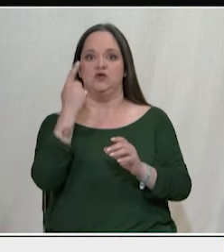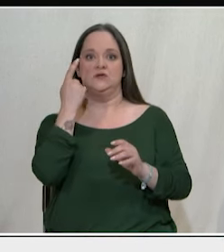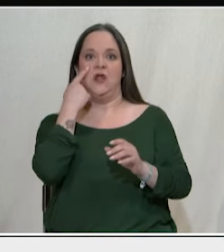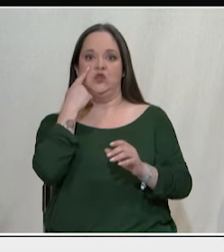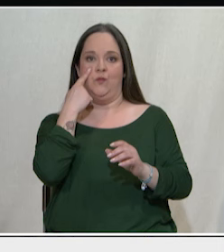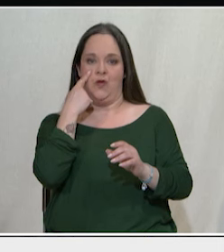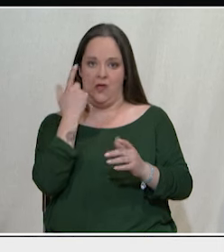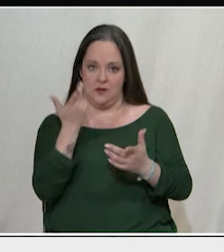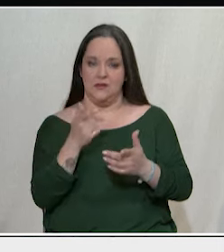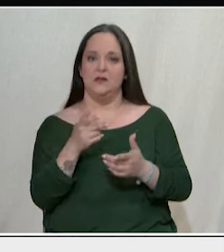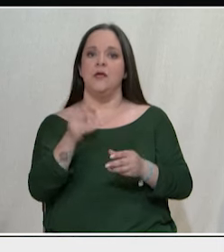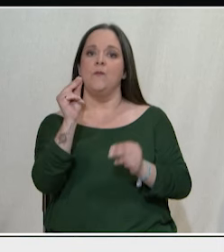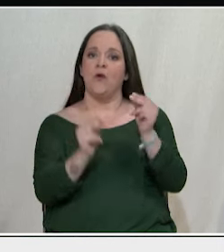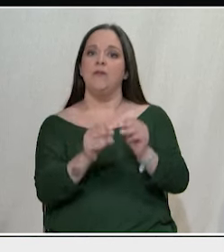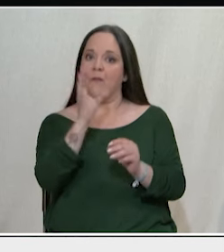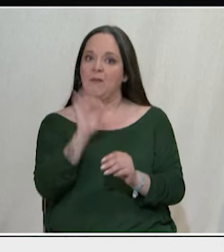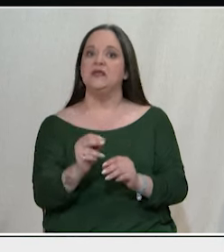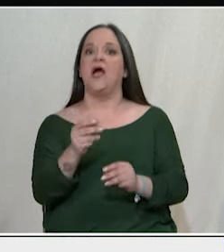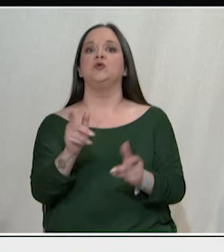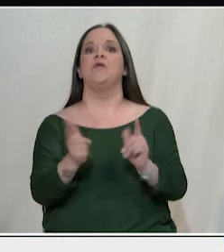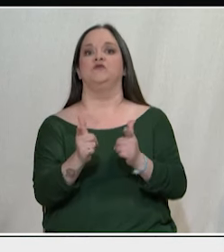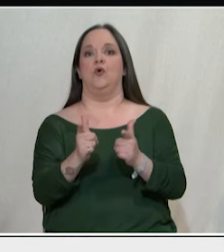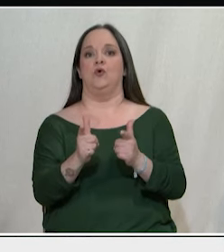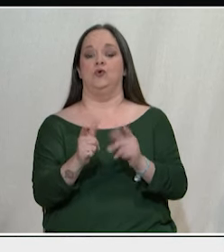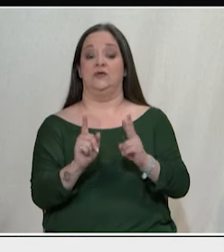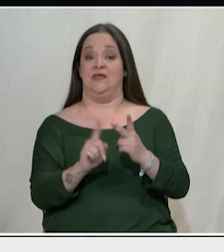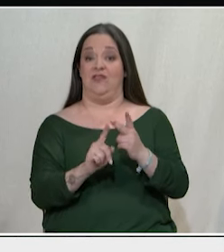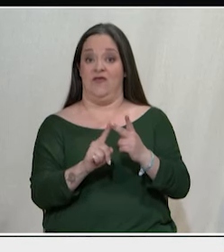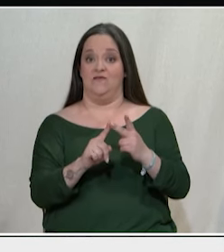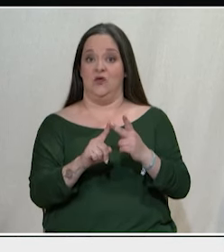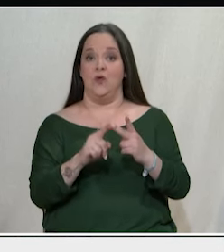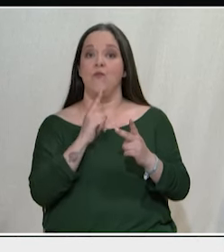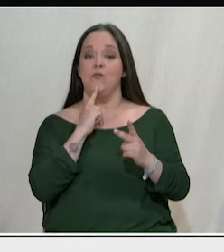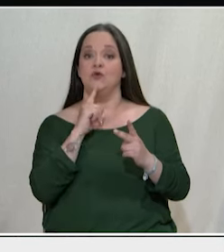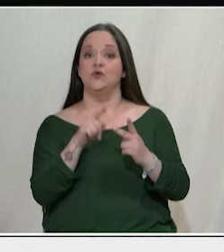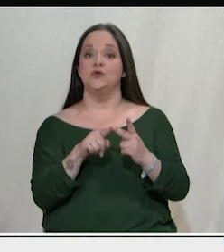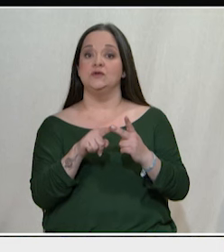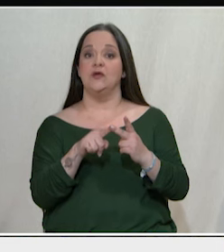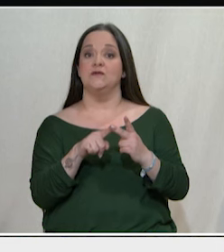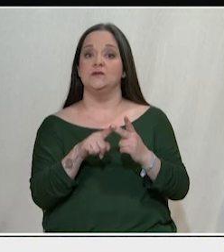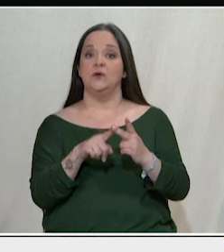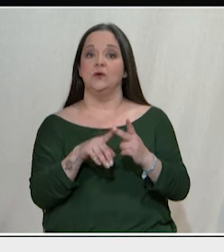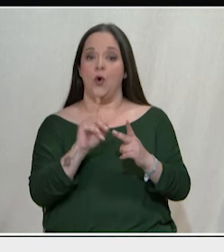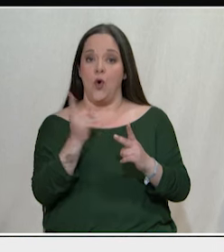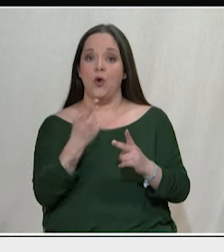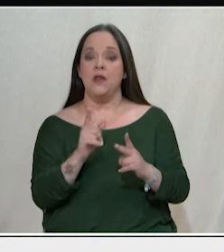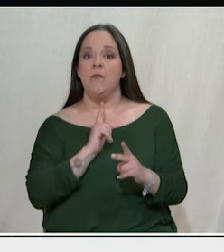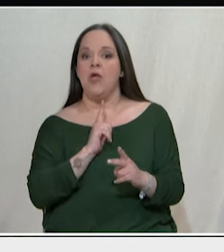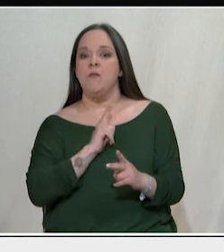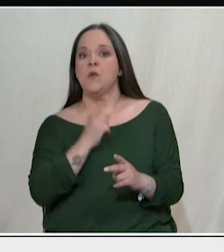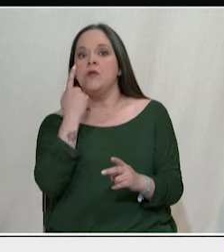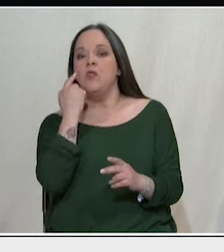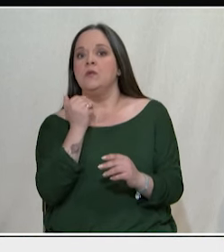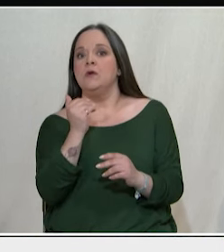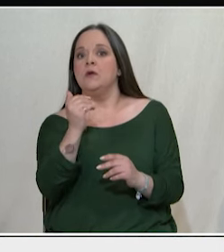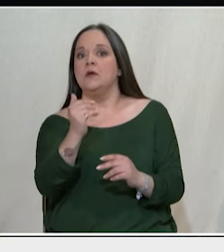δηλαδή σαν ένα ταξικό πρόβλημα. Και το δεύτερο που σε αυτό κρατάει την αναπνοή του όλος ο πλανήτης, ο